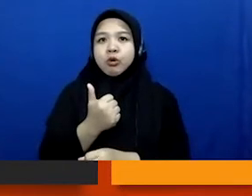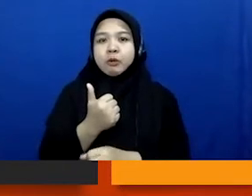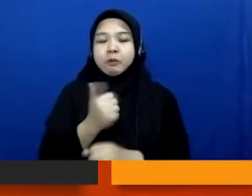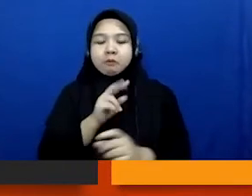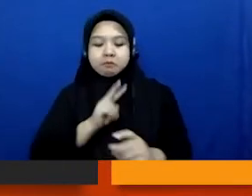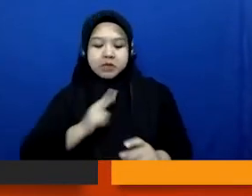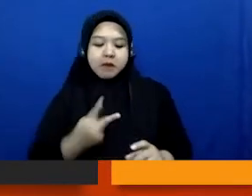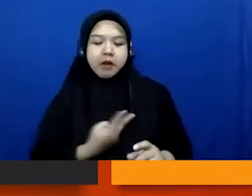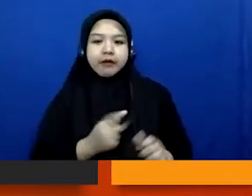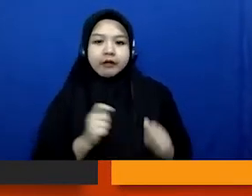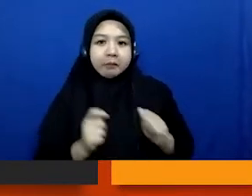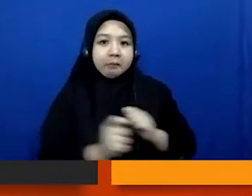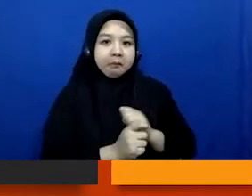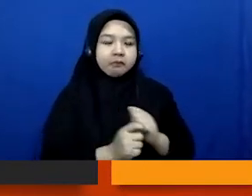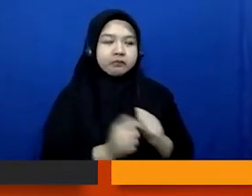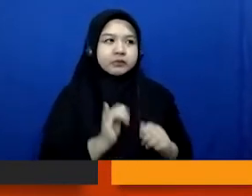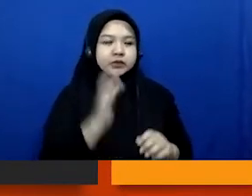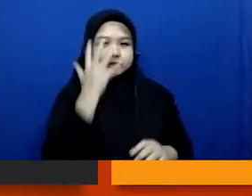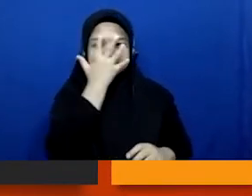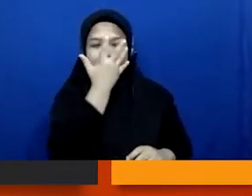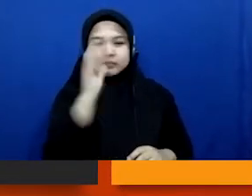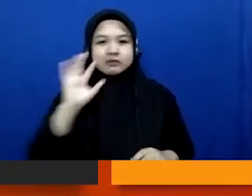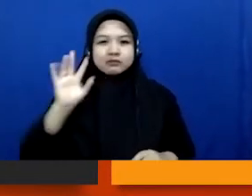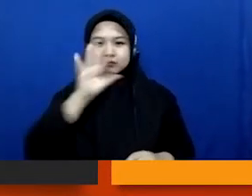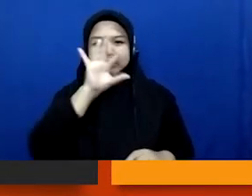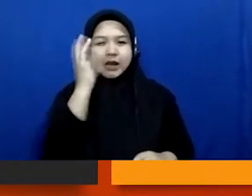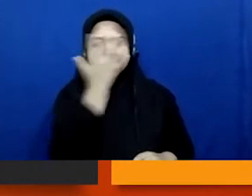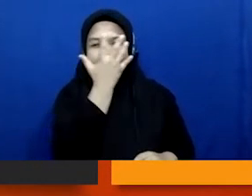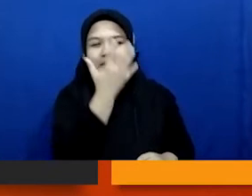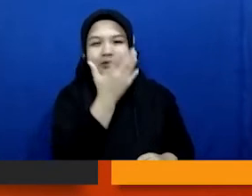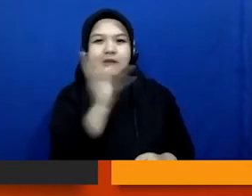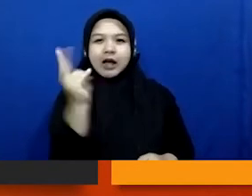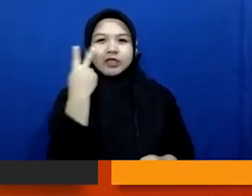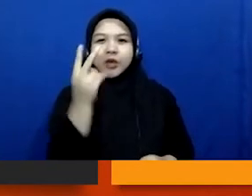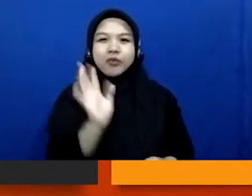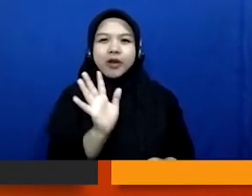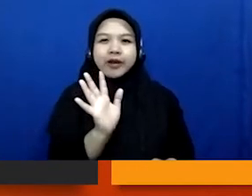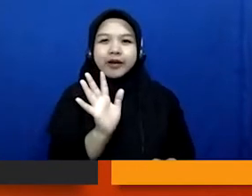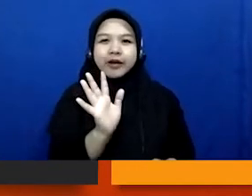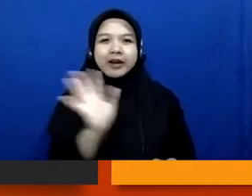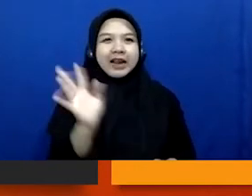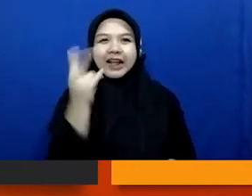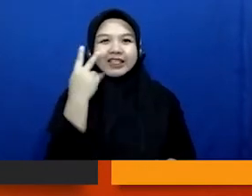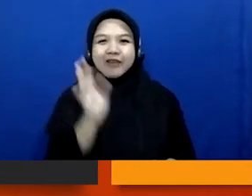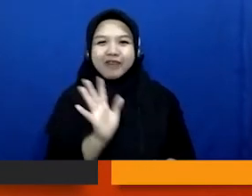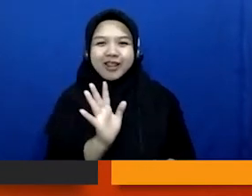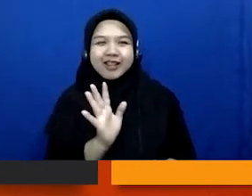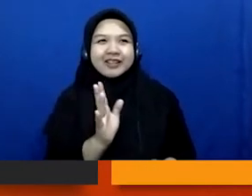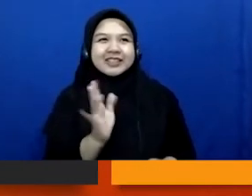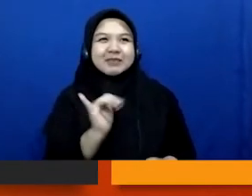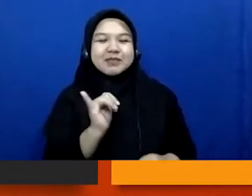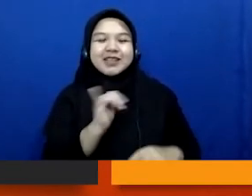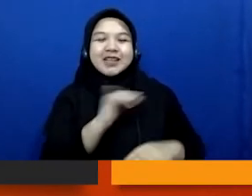kalau nyamar enggak ketahuan kalau nyamar enggak ketahuan kayak bunglon